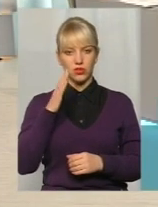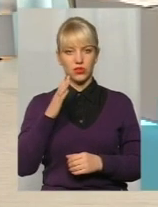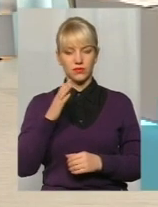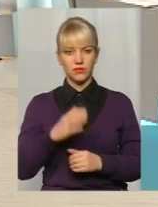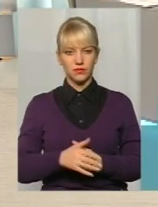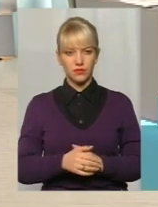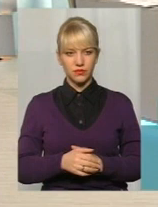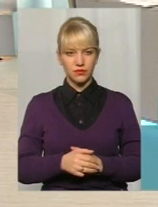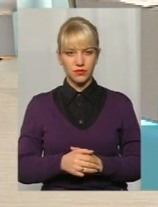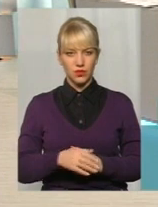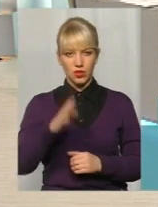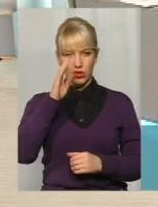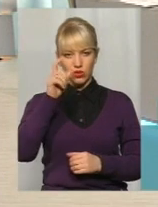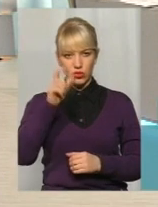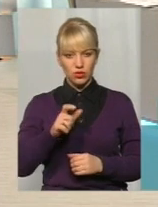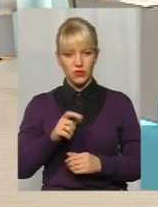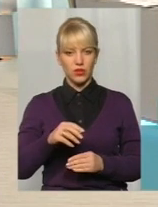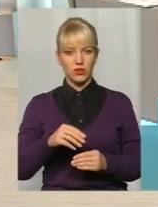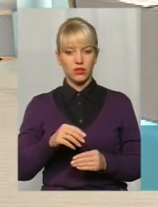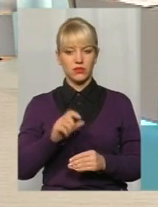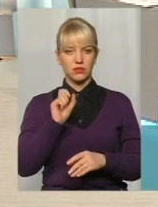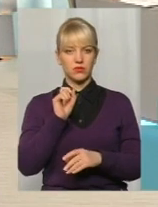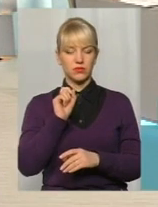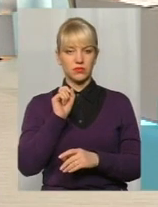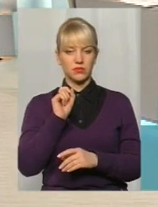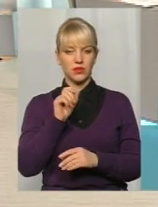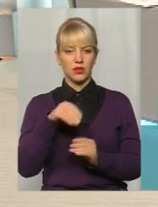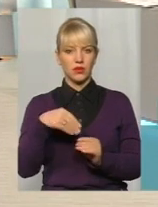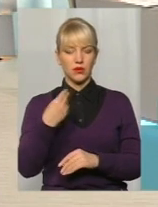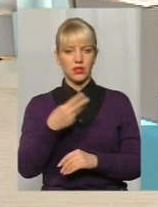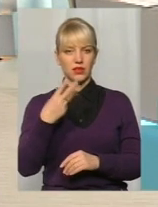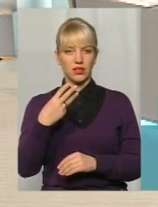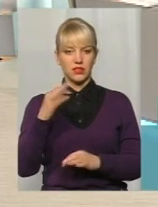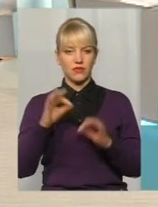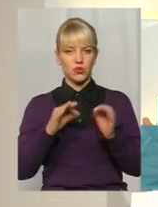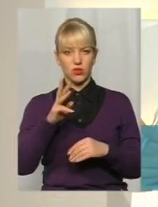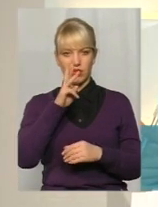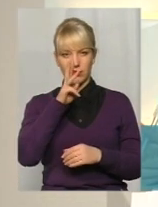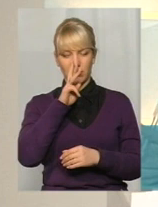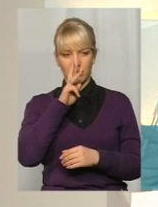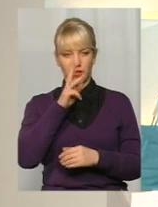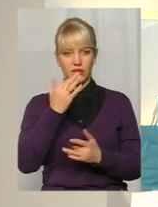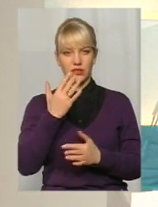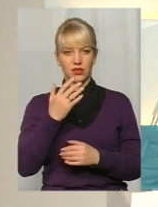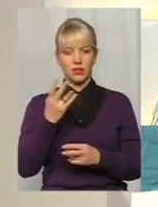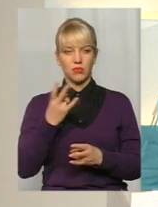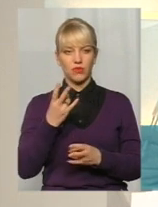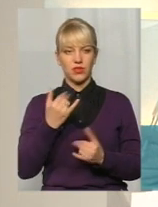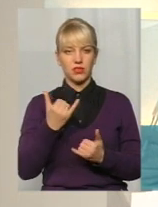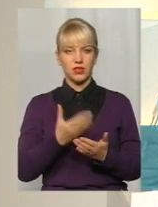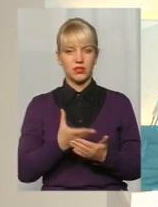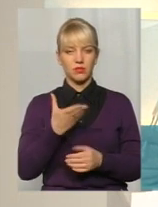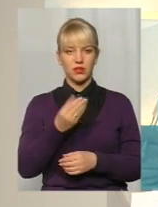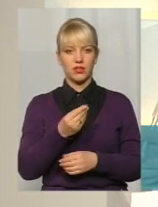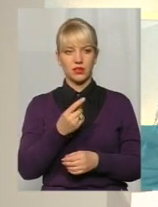присудили платити 30% заробітної пласти. Скільки вони зараз платити